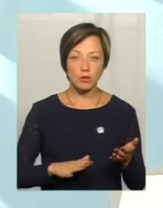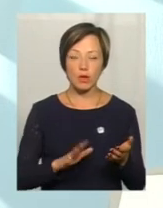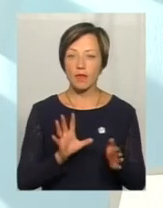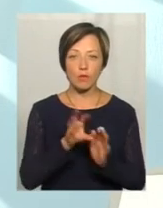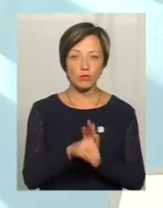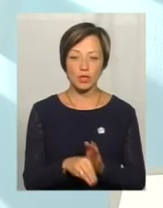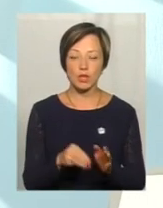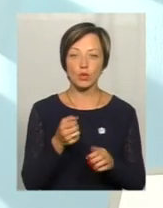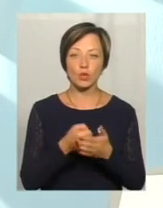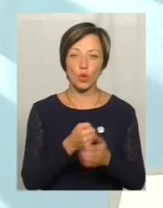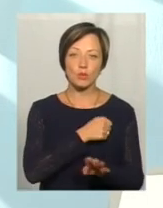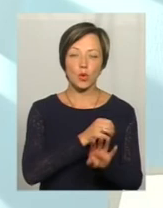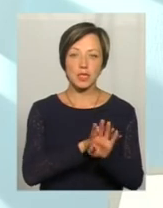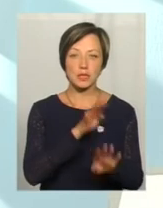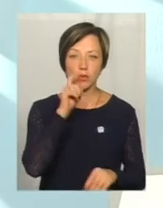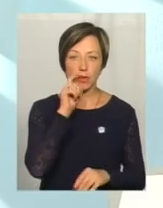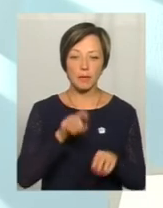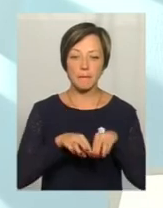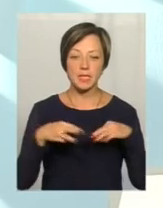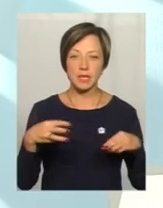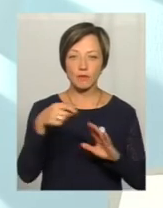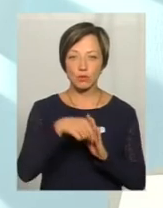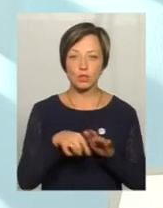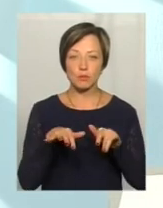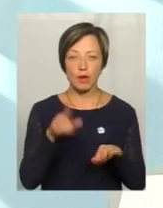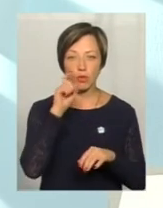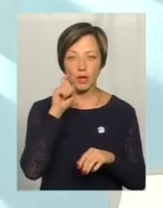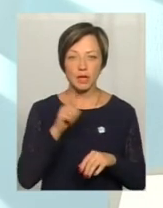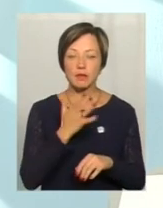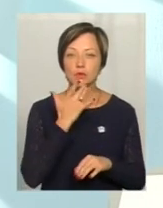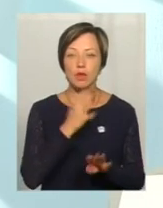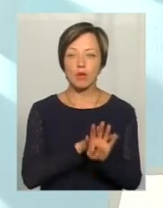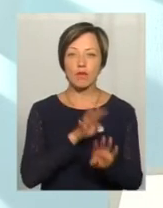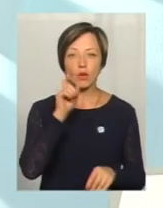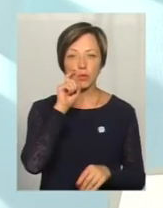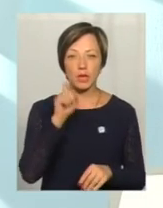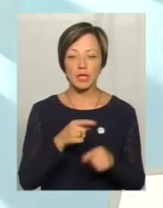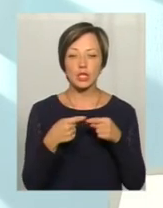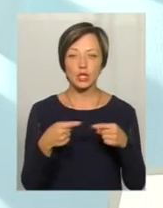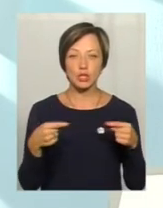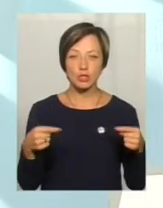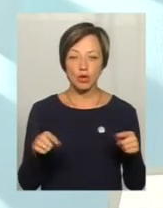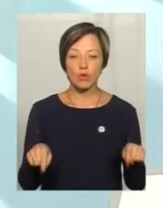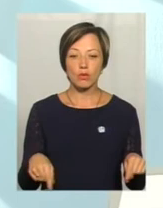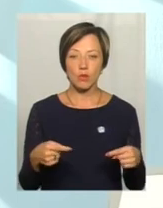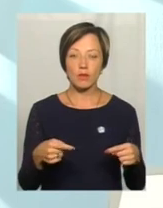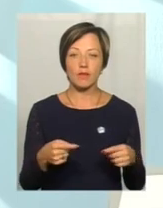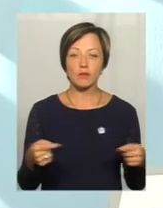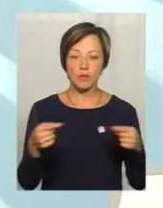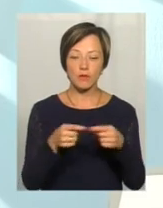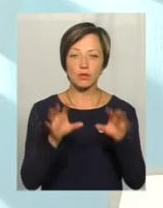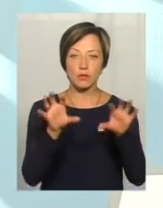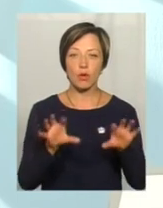складу Збройних сил України, Міністерства внутрішніх справ України, Національної гвардії України та інших утворених відповідно до законів